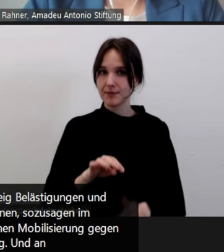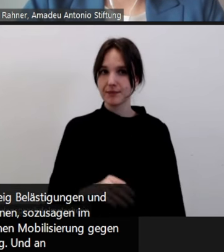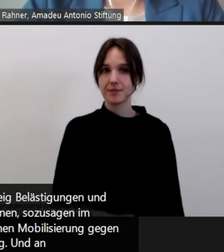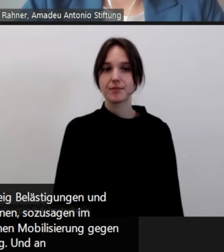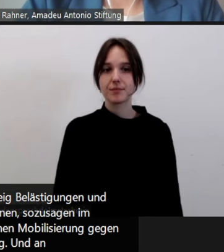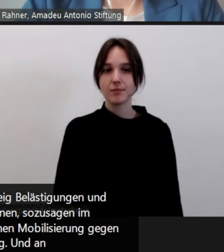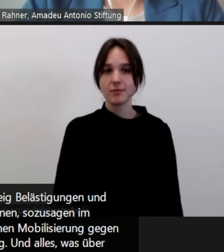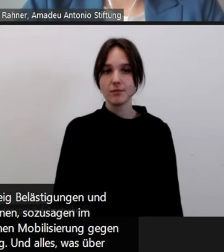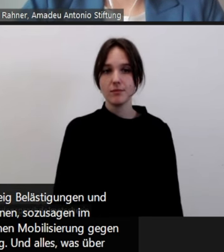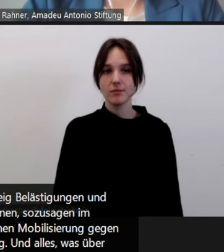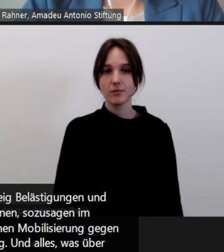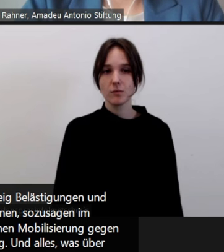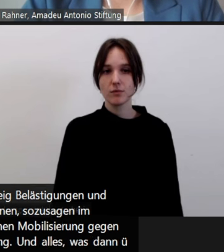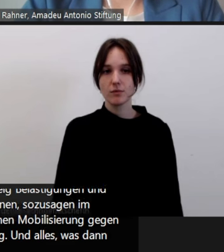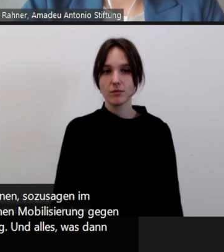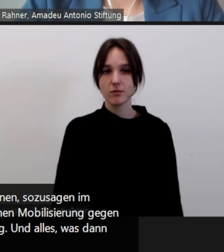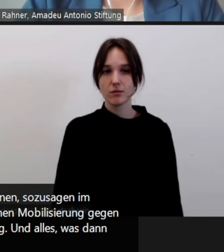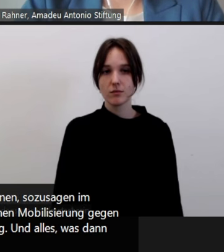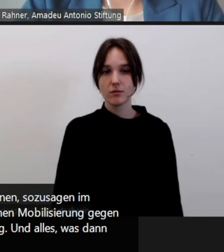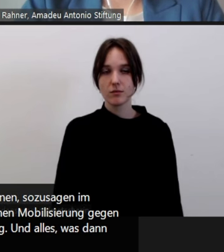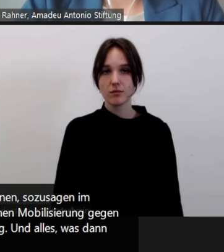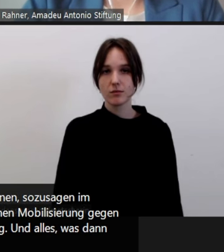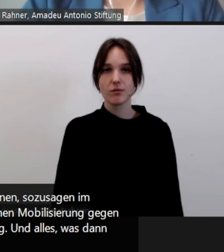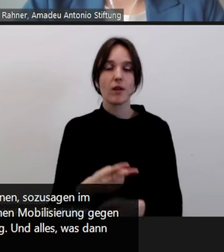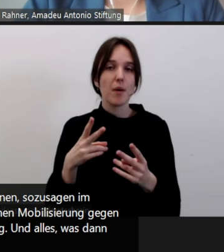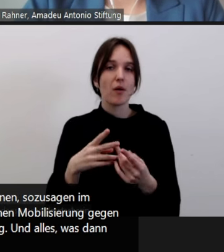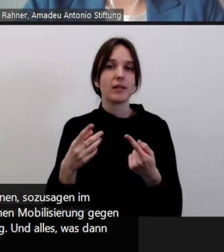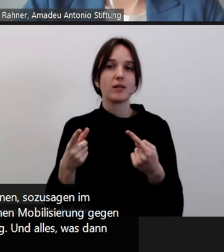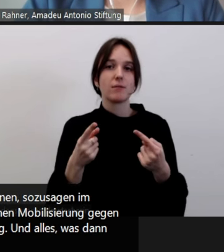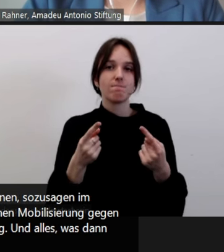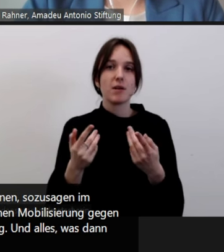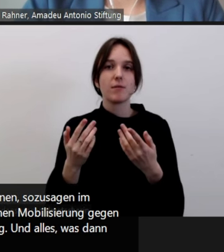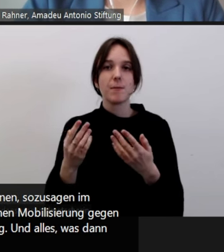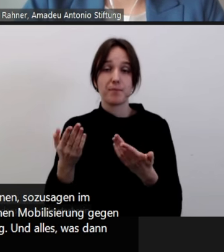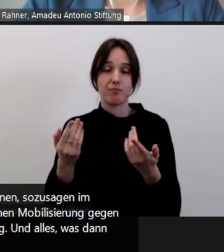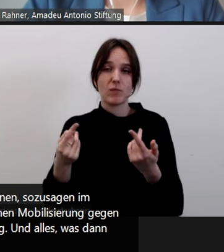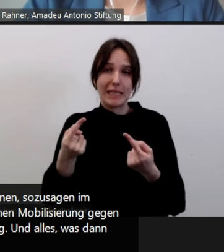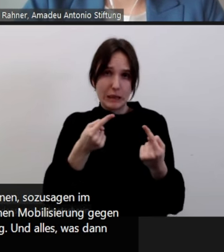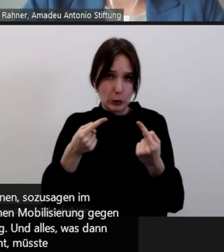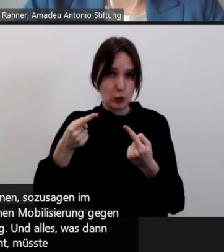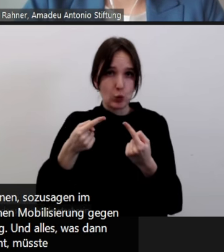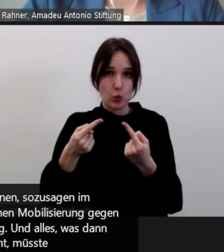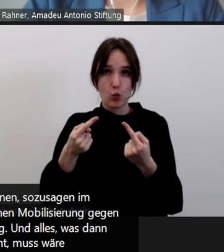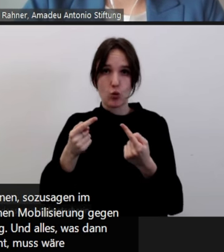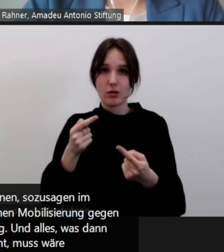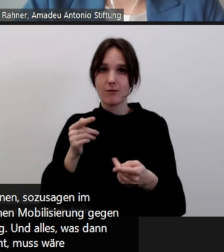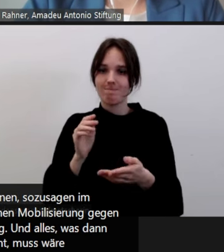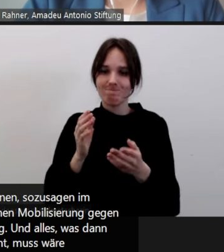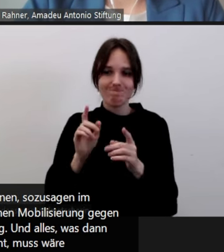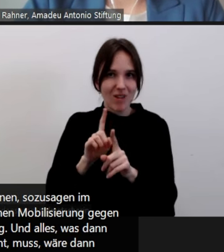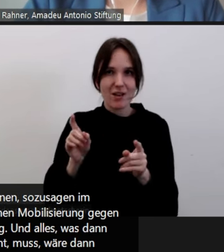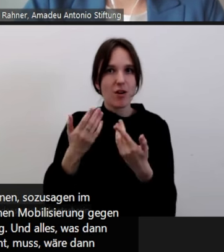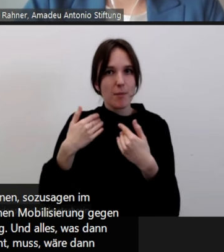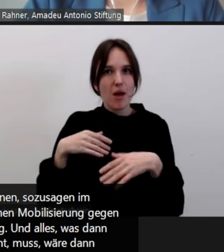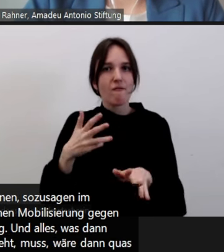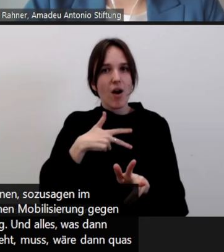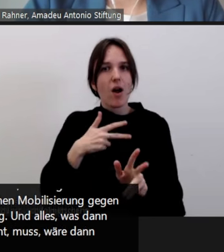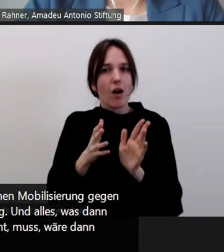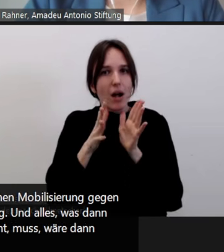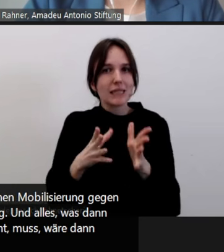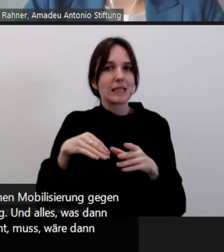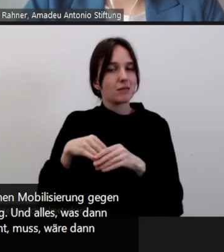Und alles, was dann über so Diskurseffekte oder andere Sachen geht, wäre dann quasi